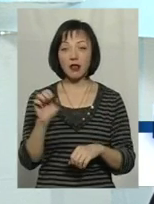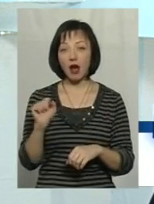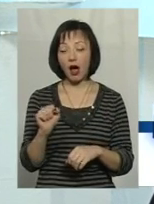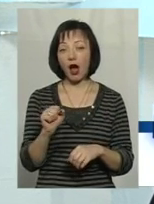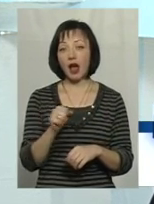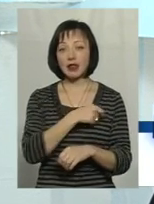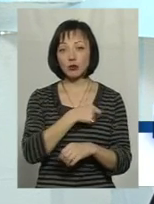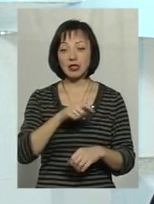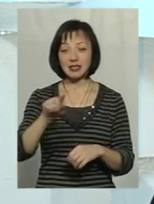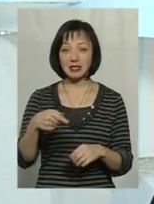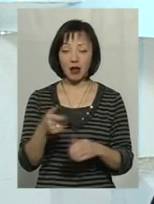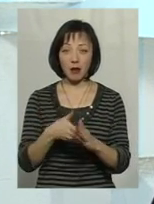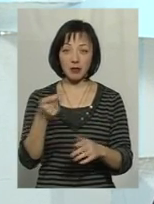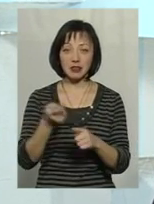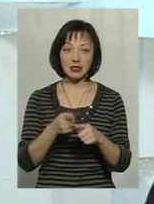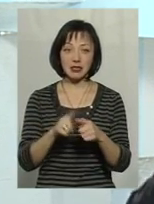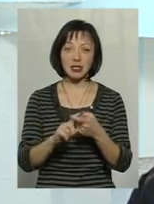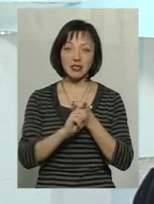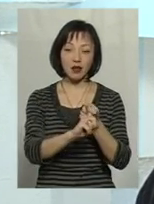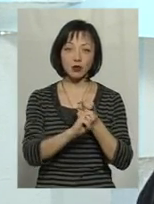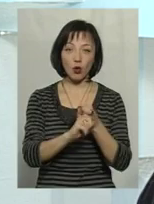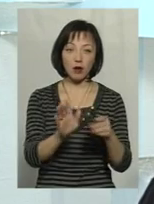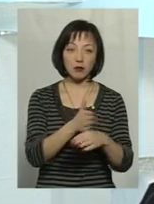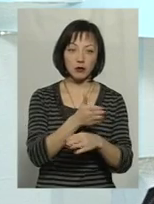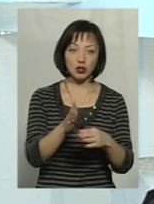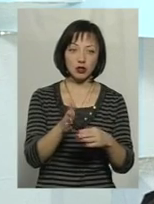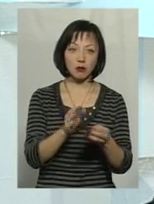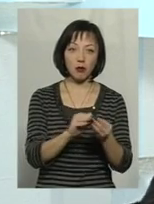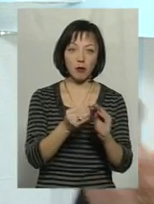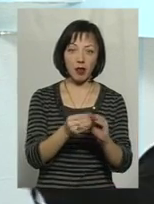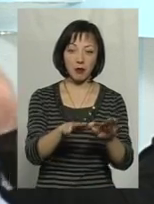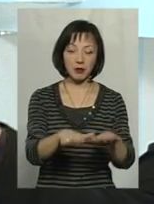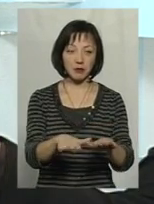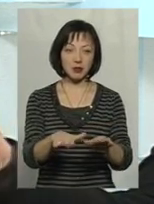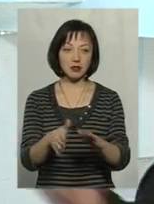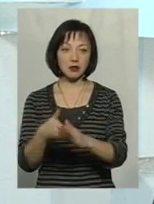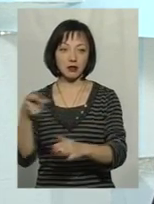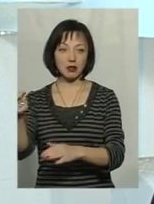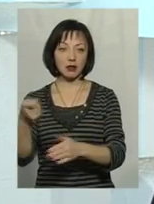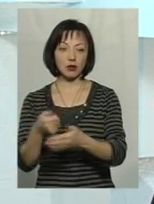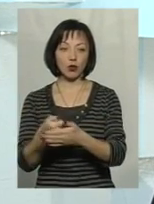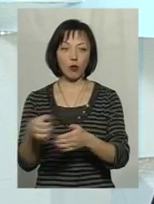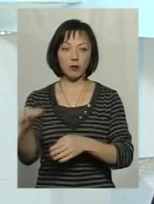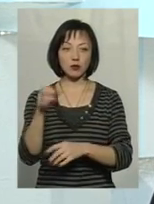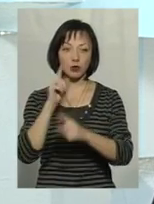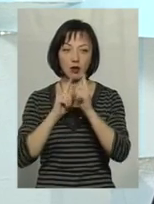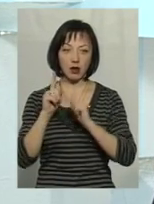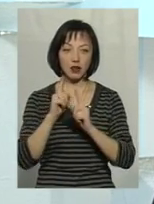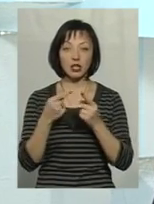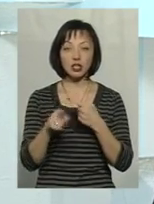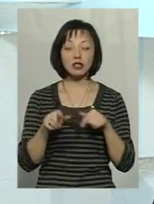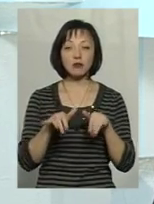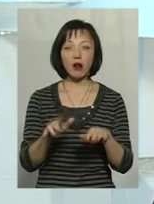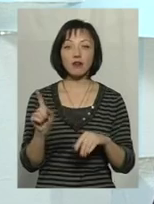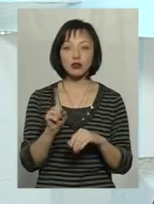депутатський запит – це прямий зв'язок між проблемами на місці до, скажімо, до обласної ради. Інша